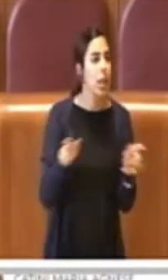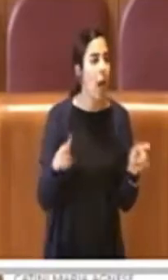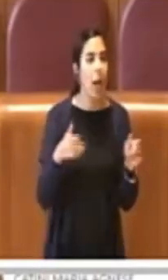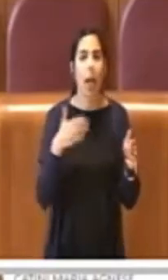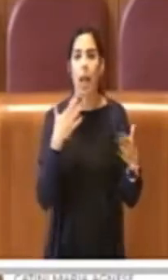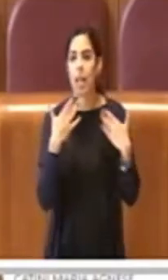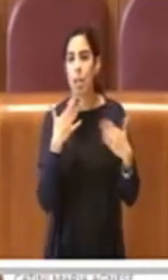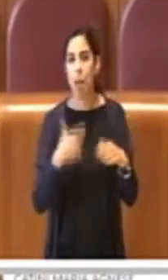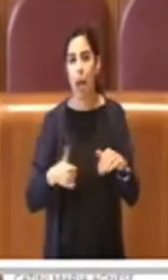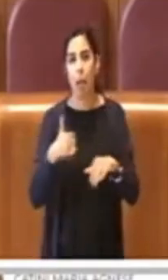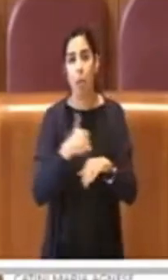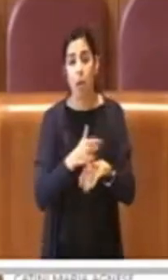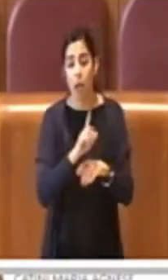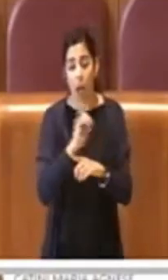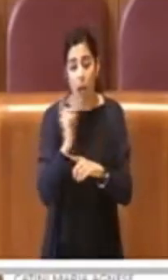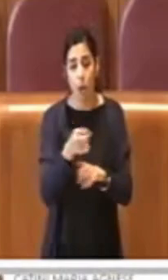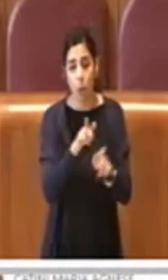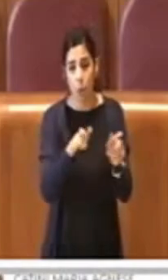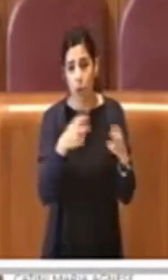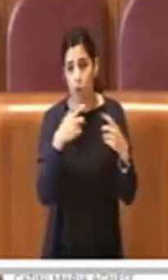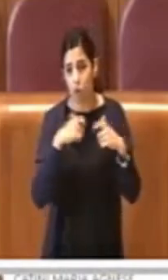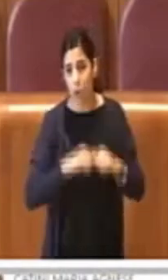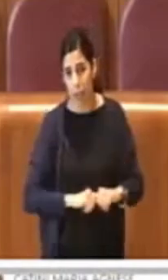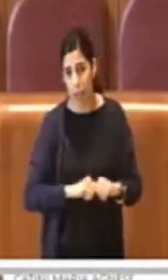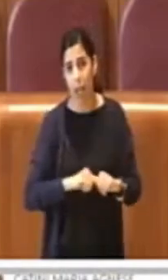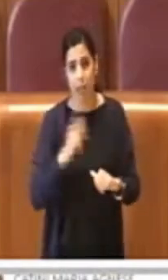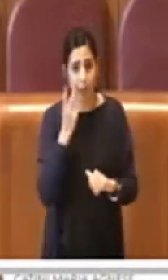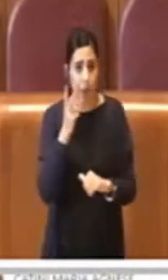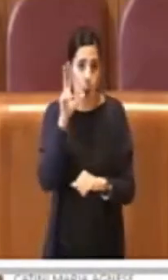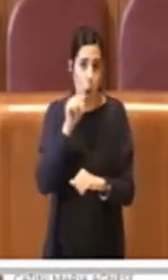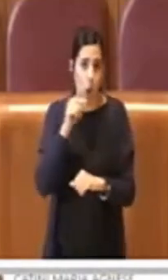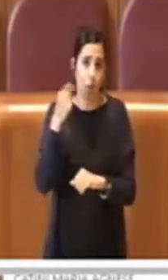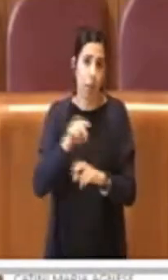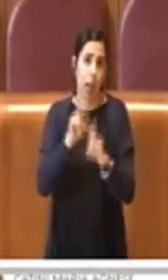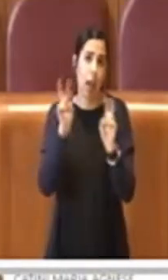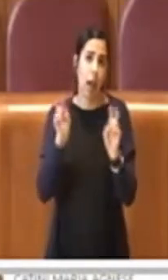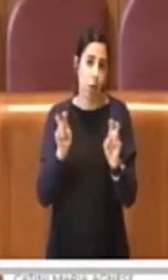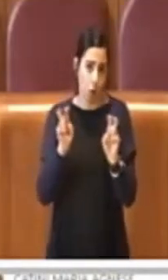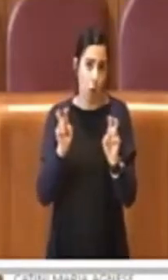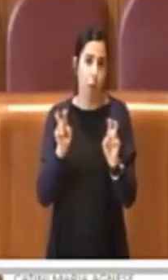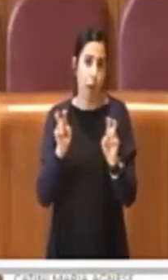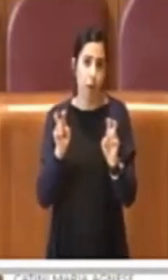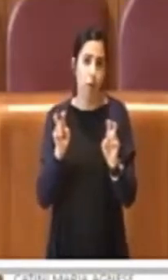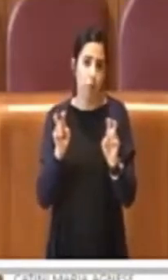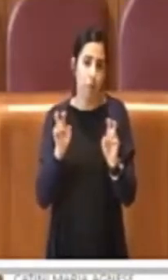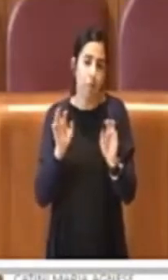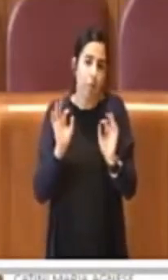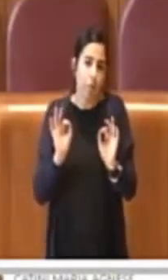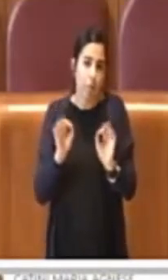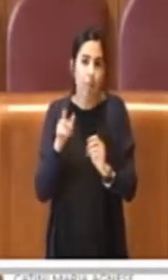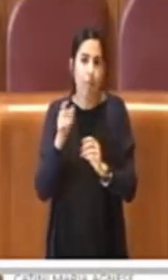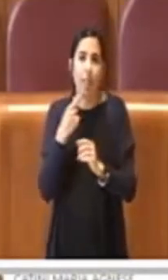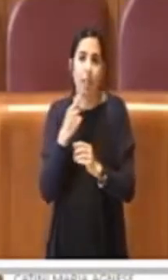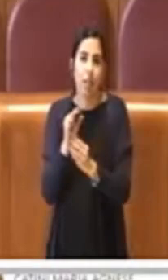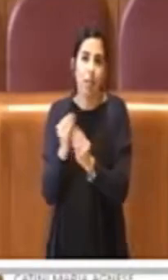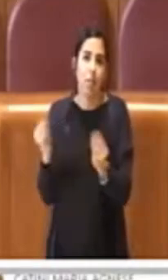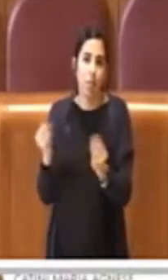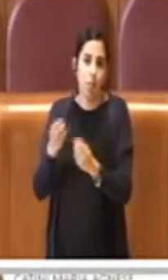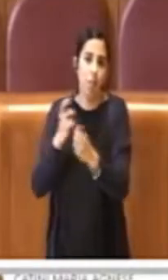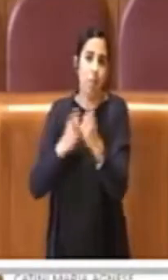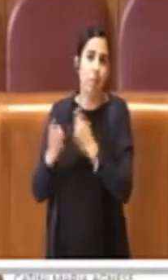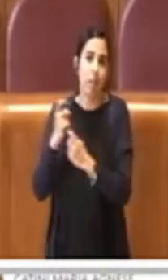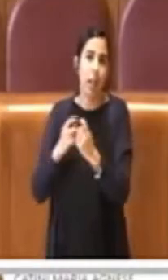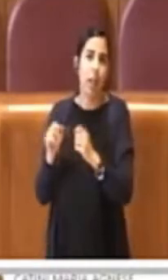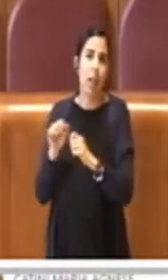un tema così importante e di tale sensibilità che riguarda appunto i ragazzi provenienti dalle zone colpite dal disastro